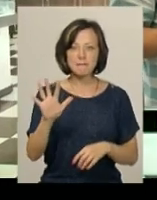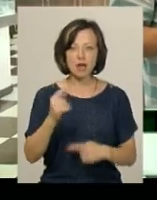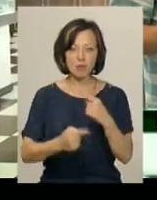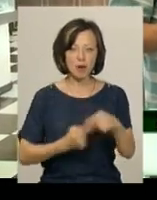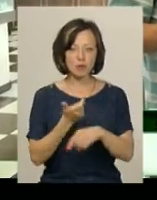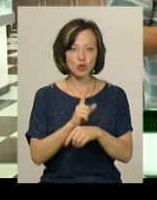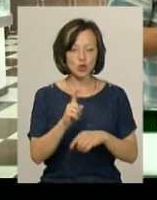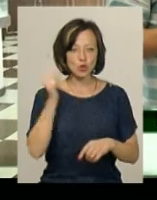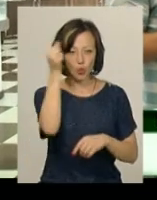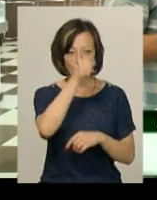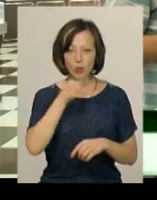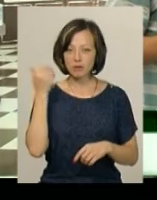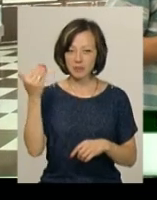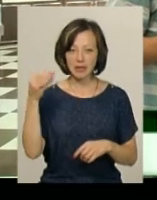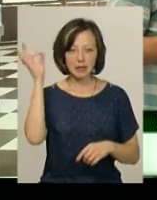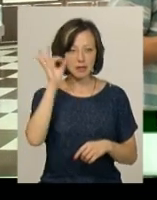її більше 100 років, німецька.